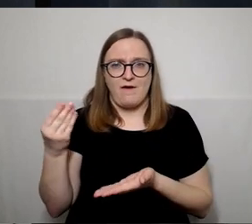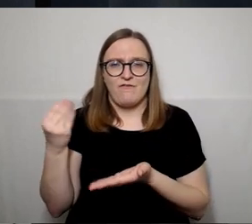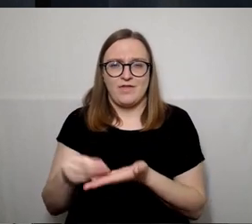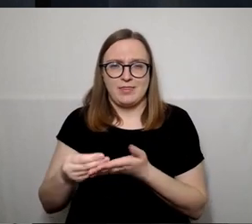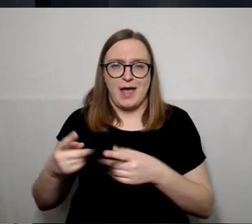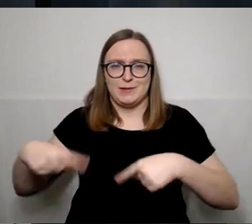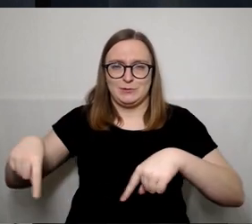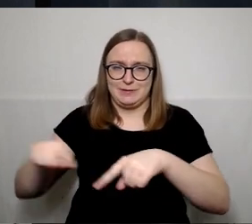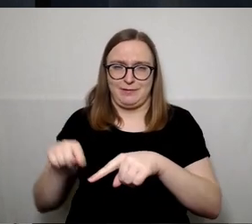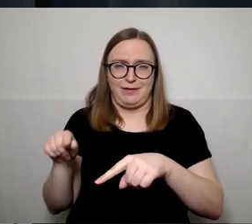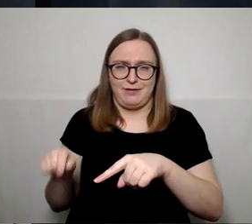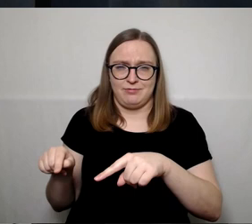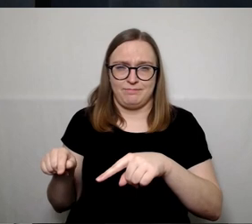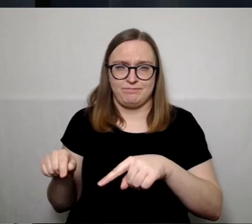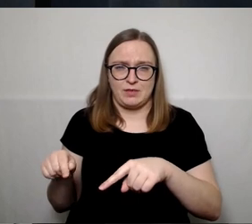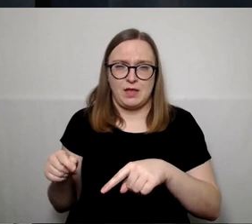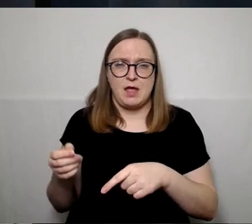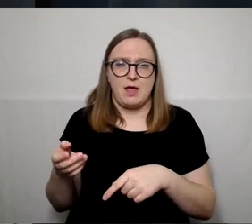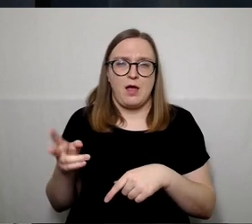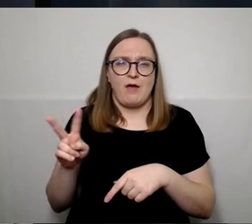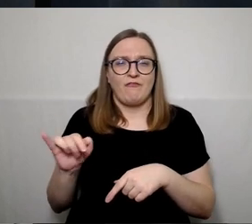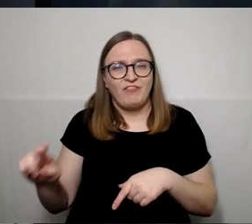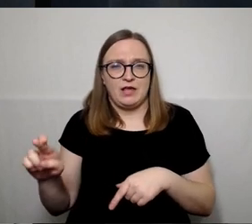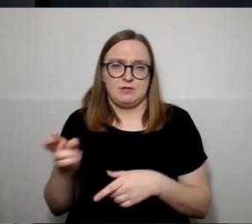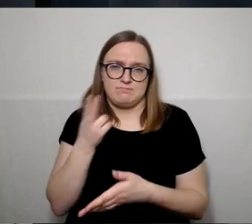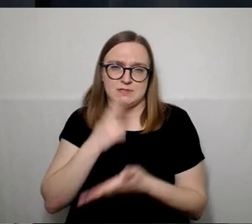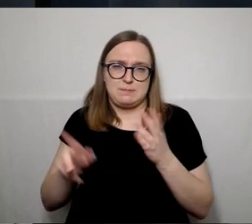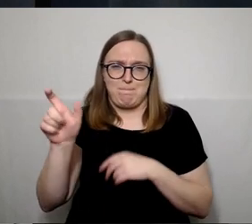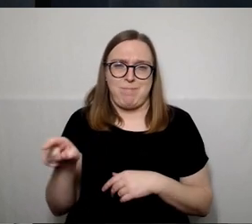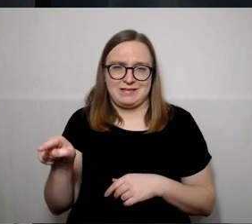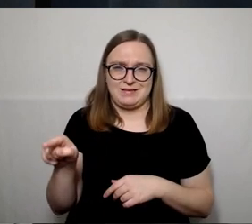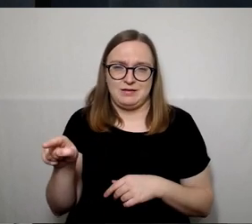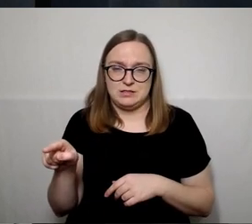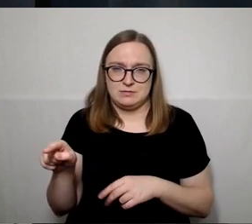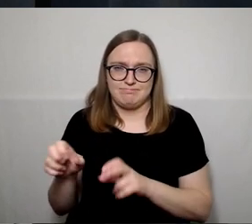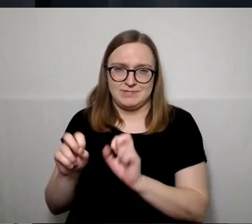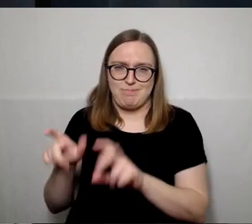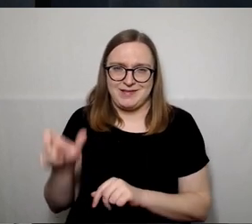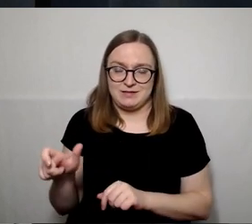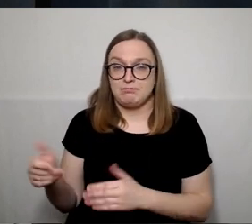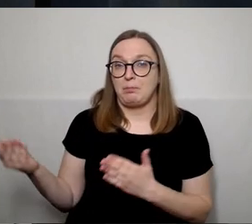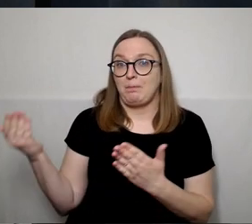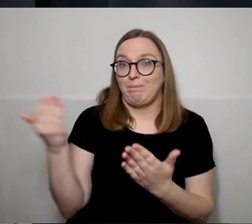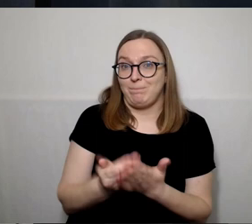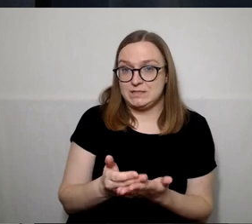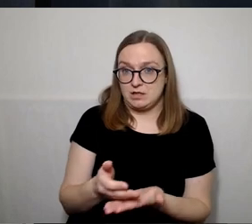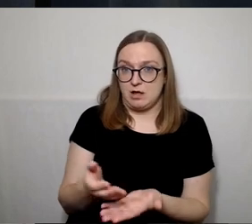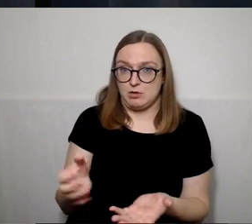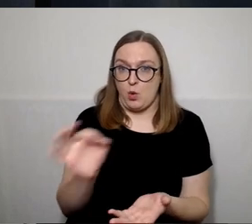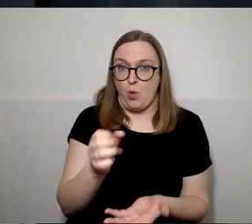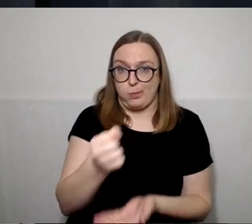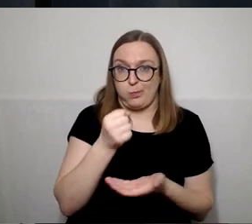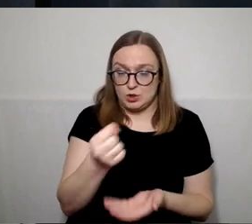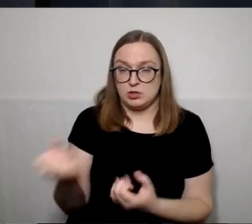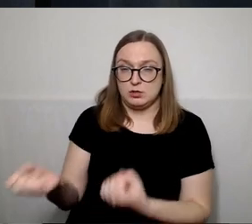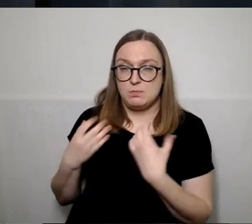vėresnioji specialisti pristatinėjo biudžetą, tai biudžetas yra matoma apie tai,